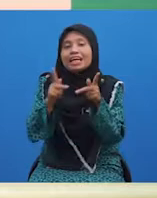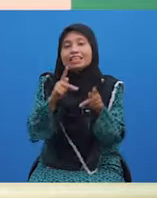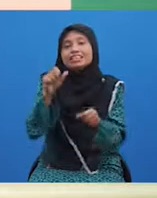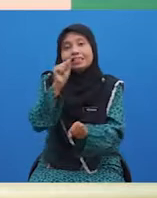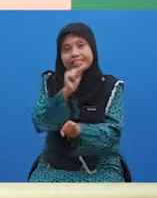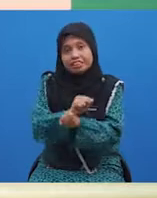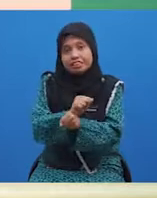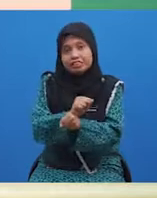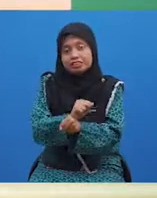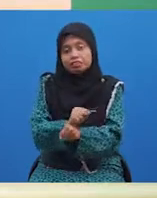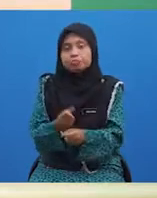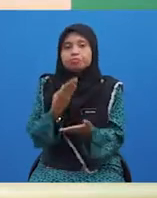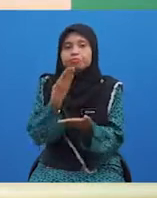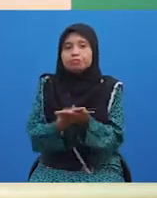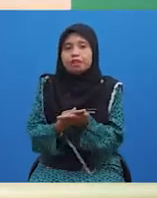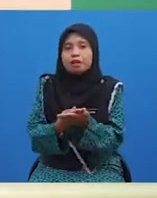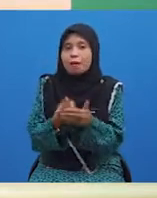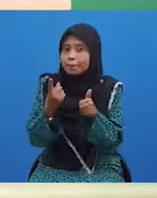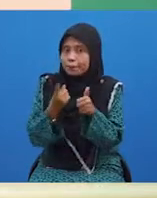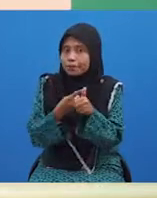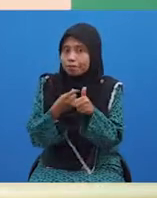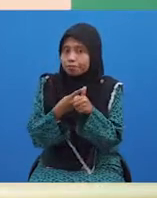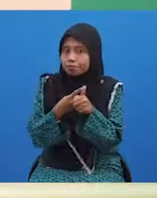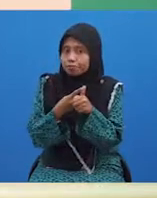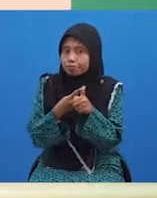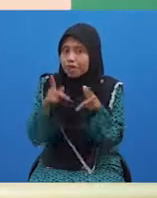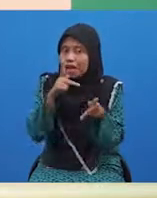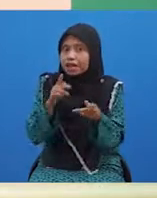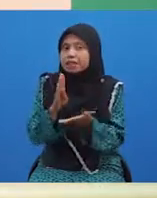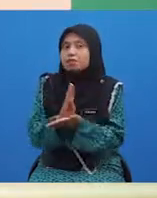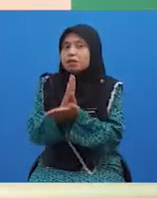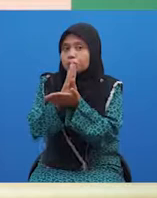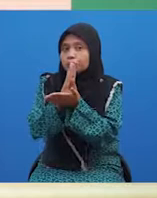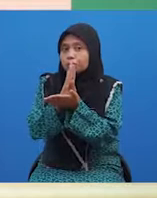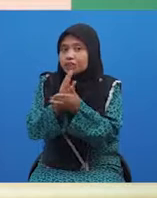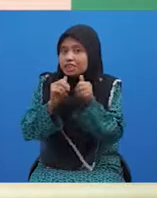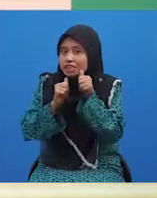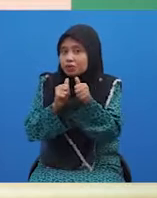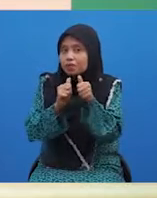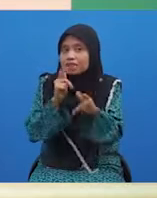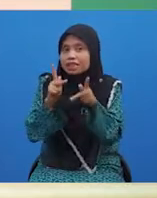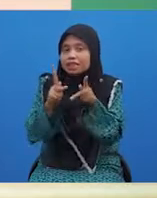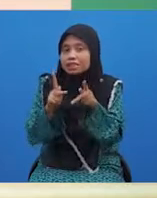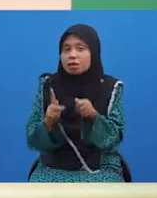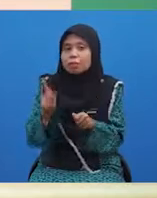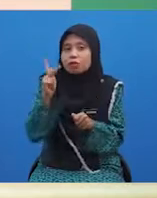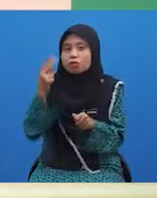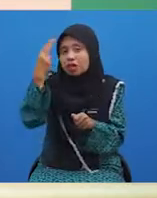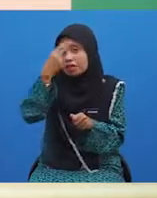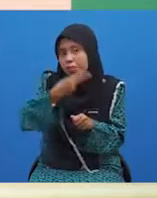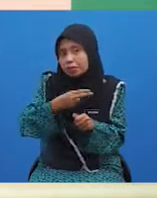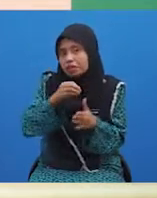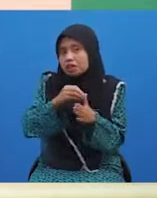Baiklah, formula pertama. Kata bantu diikuti kata penguat hadapan